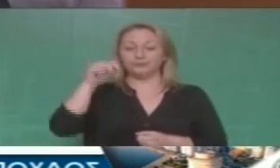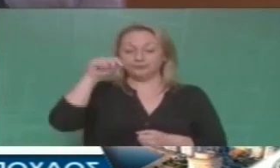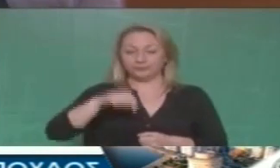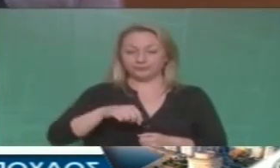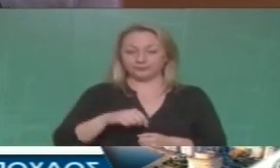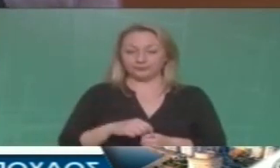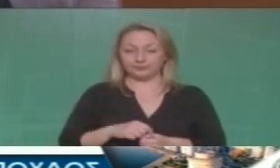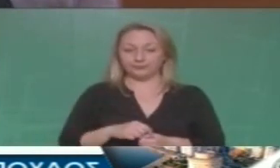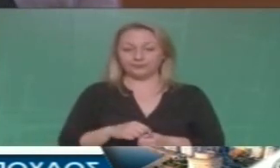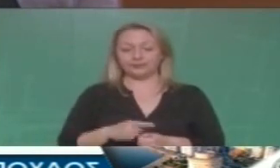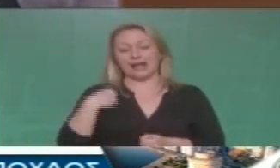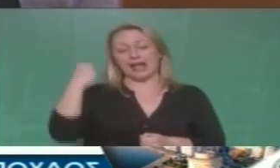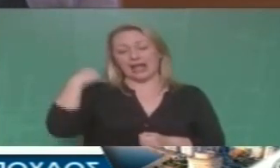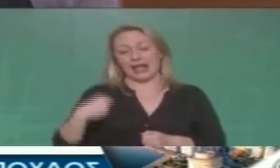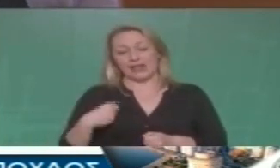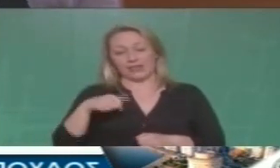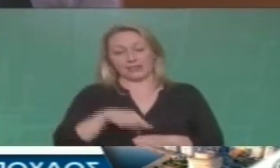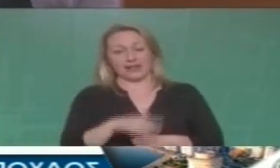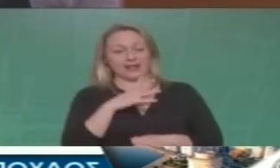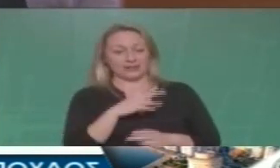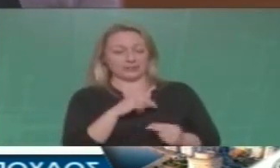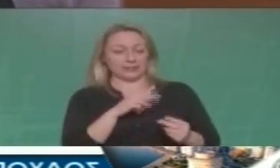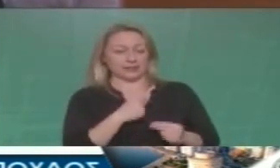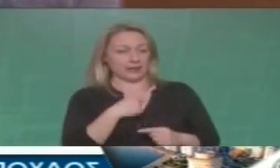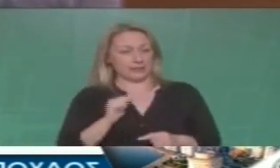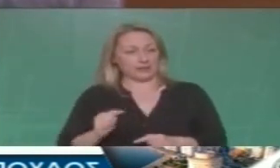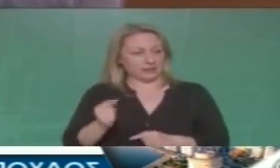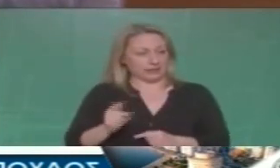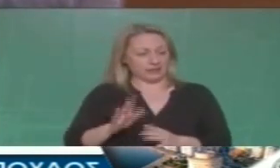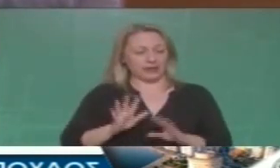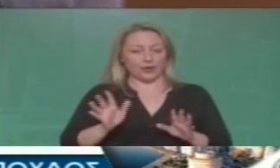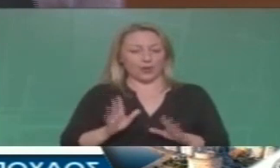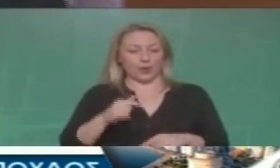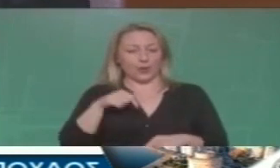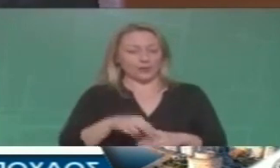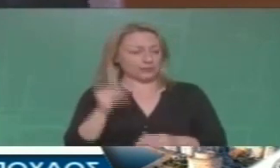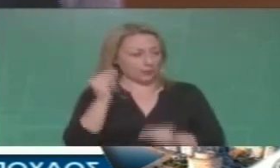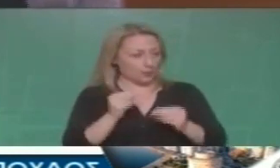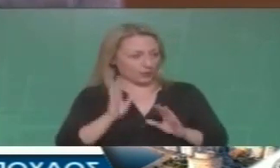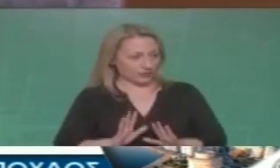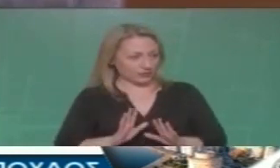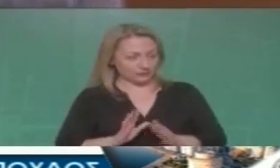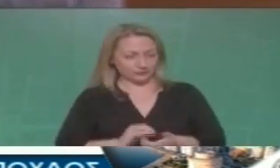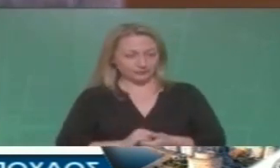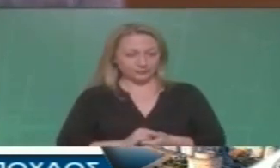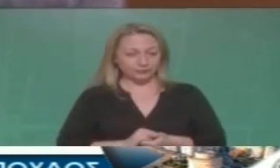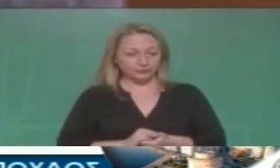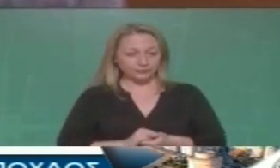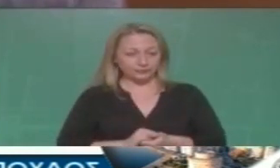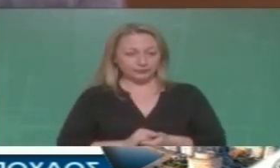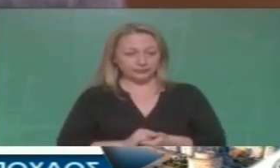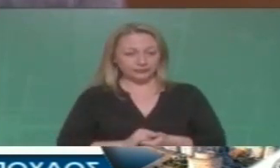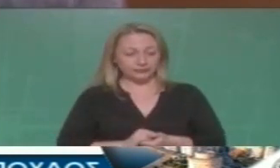Δήμαρχε δεν είναι δυνατό μόνο σε εμένα να έχεις πρόβλημα όχι όχι ελάτε ελάτε είπα εγώ